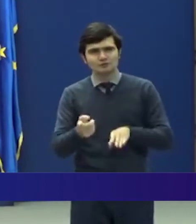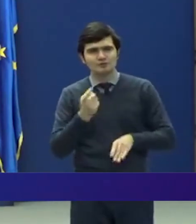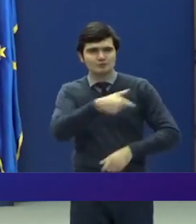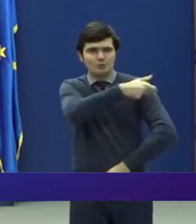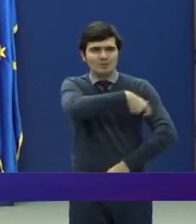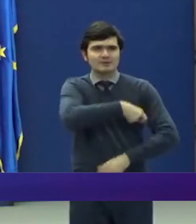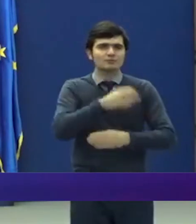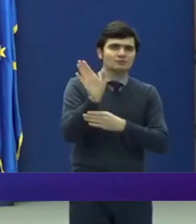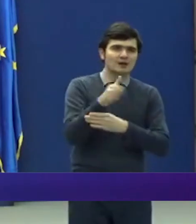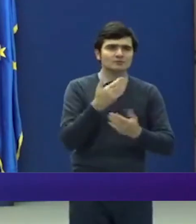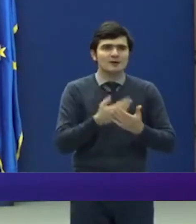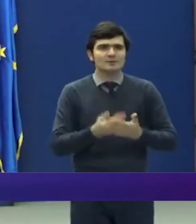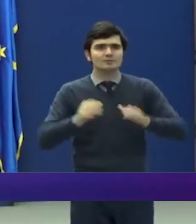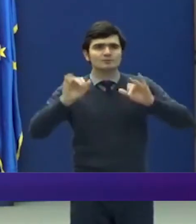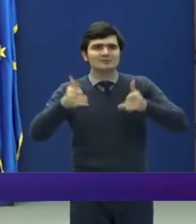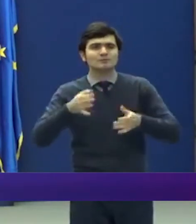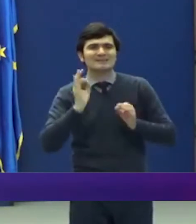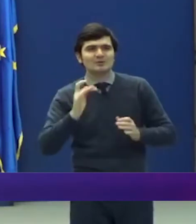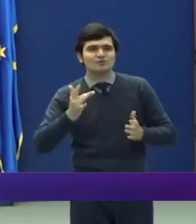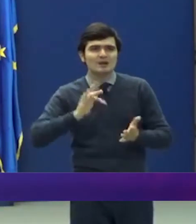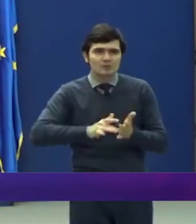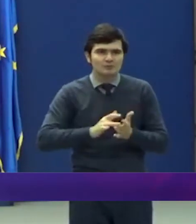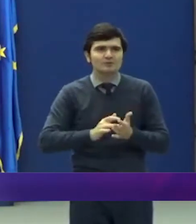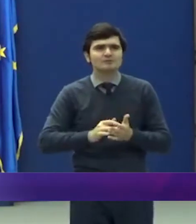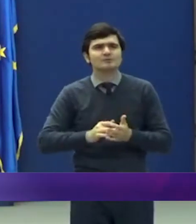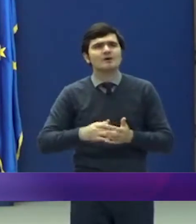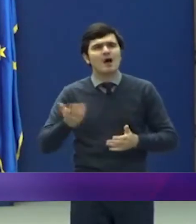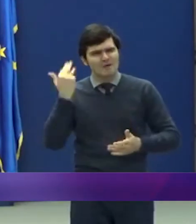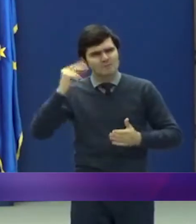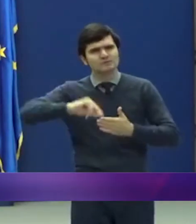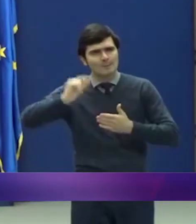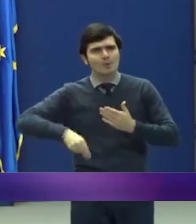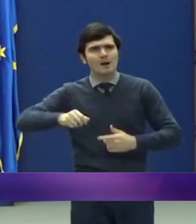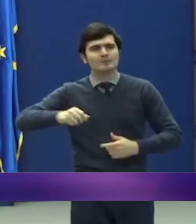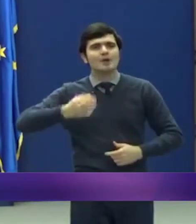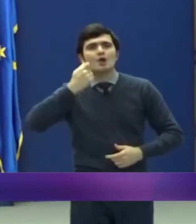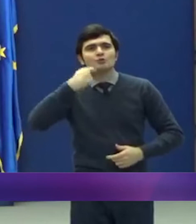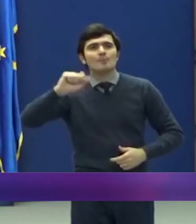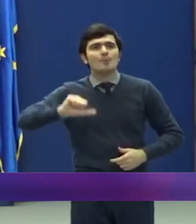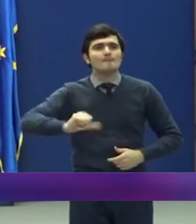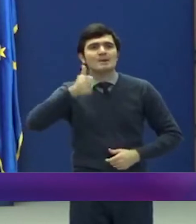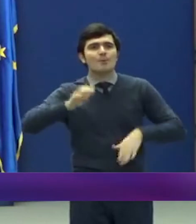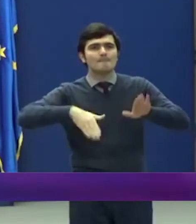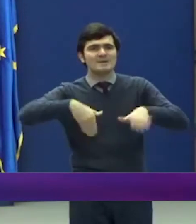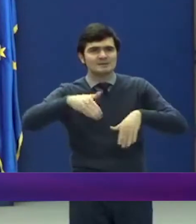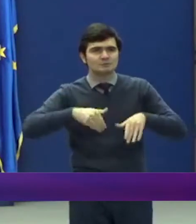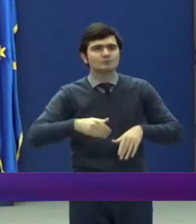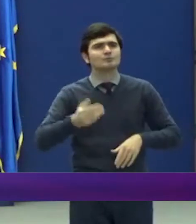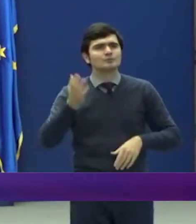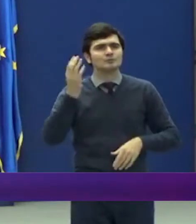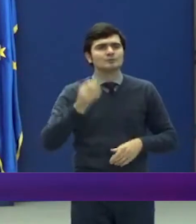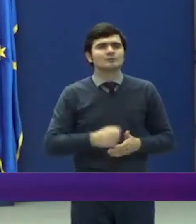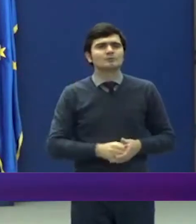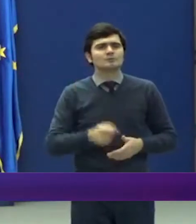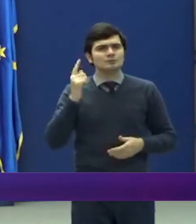Comitetul Național pentru Situații Speciale de Urgență, cu aprobarea domnului prim-ministru și aduce la cunoștință